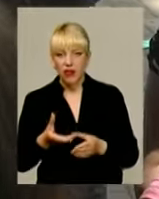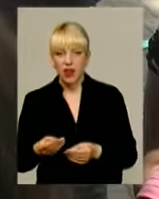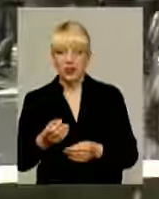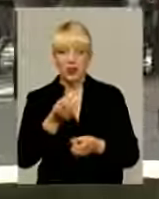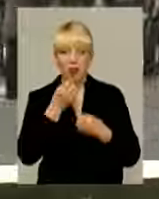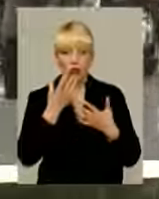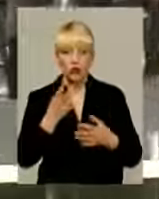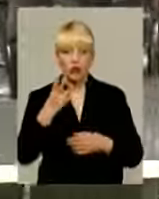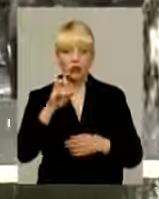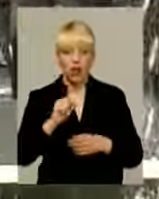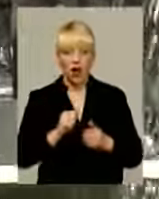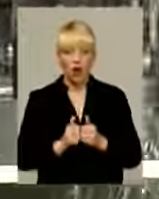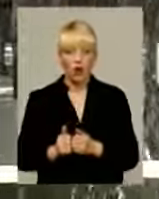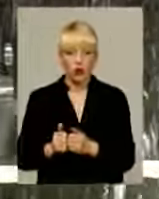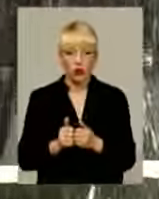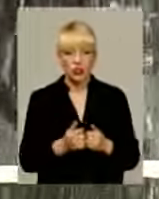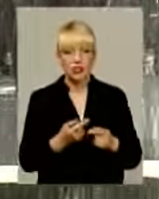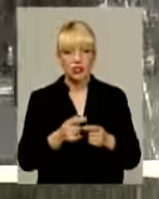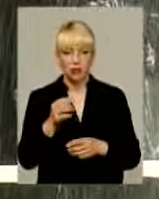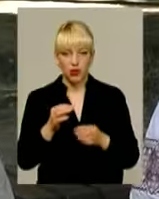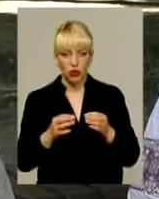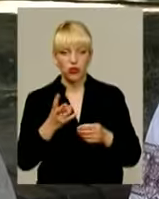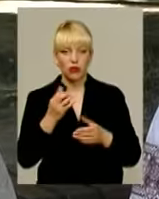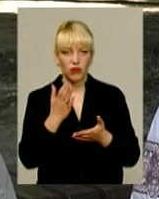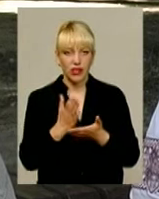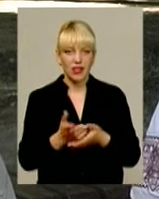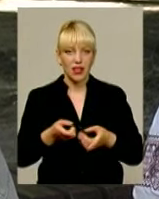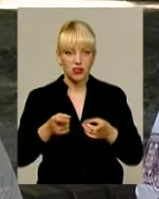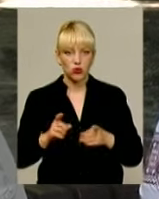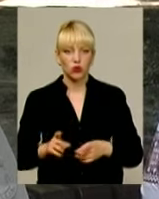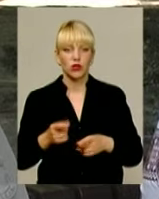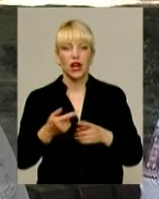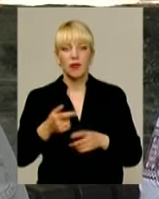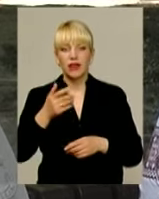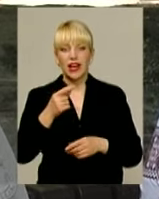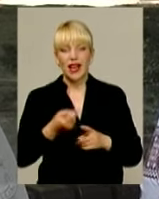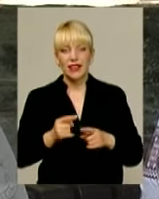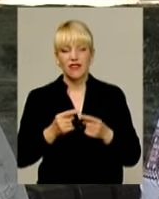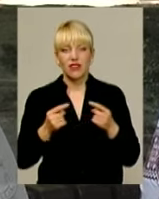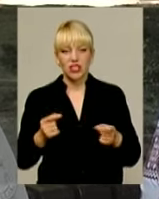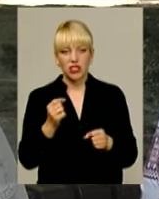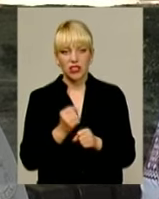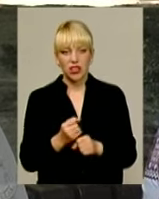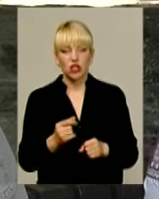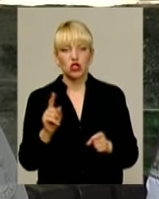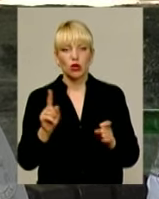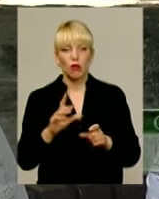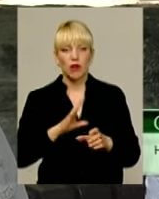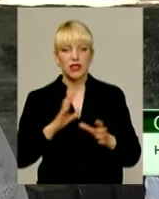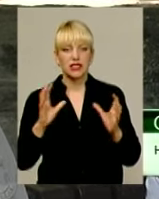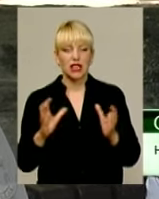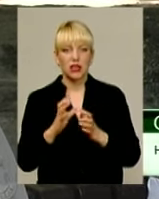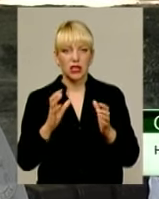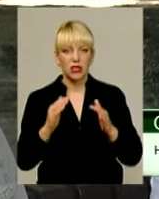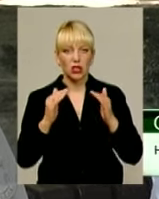надприродна, але вона реально існує. Ті речі роблять все-таки для того, щоб був сохранений очаг,